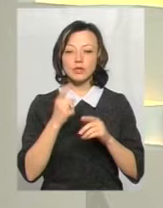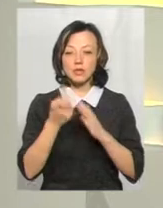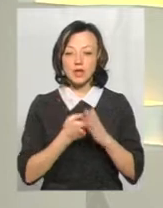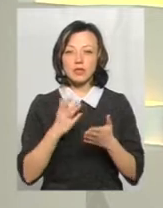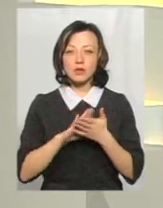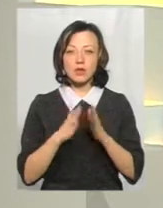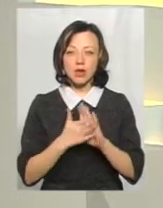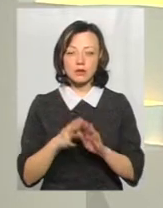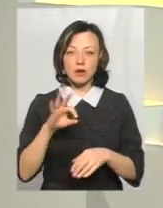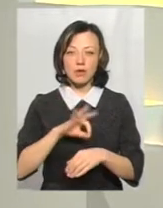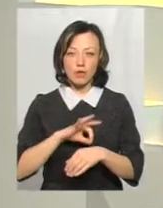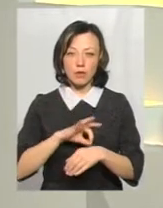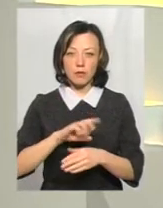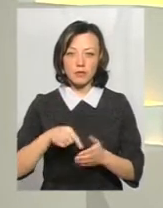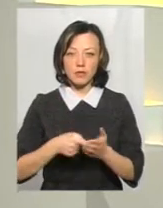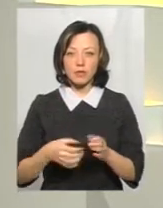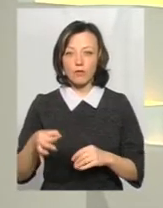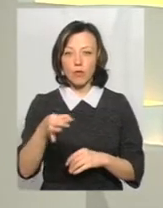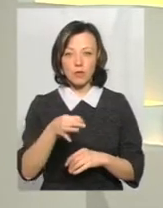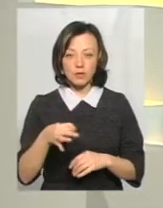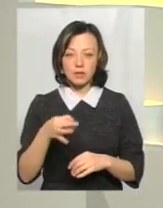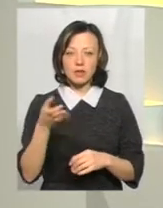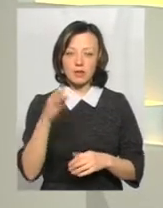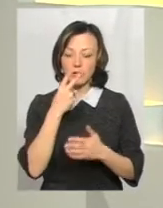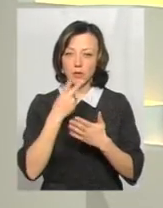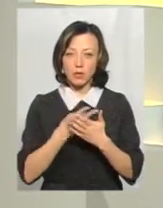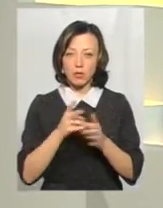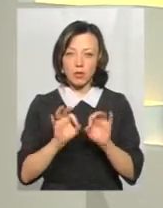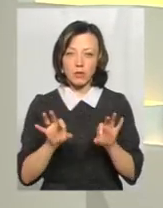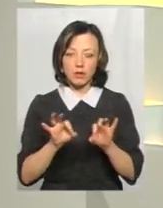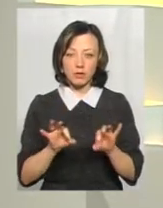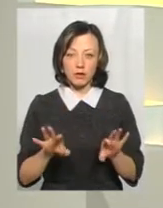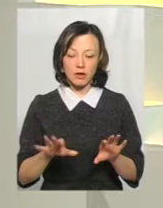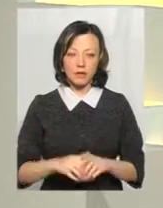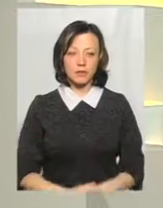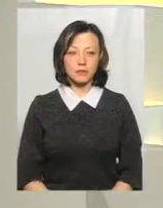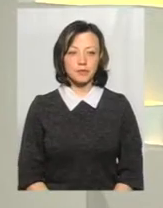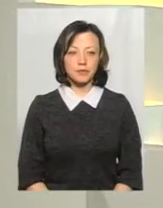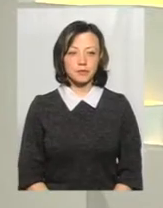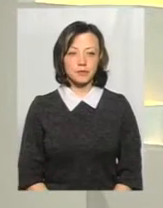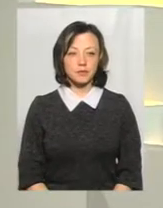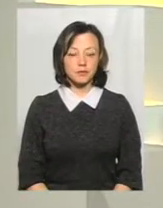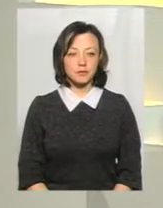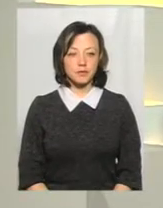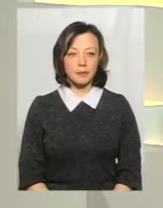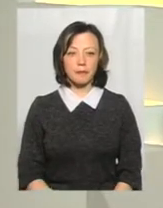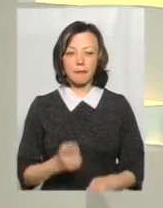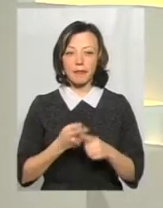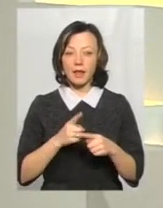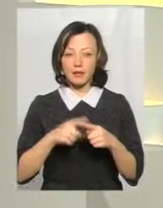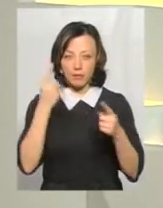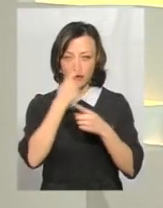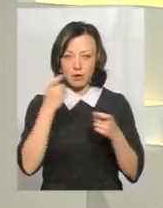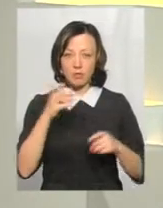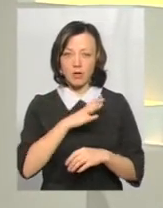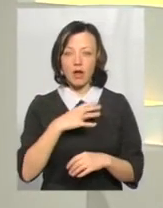ситуація щодо захворюваності в місті і в області. Зараз давайте подивимося про це у коментарях. Лише зазначу, що ця інформація була